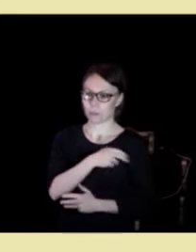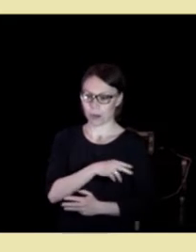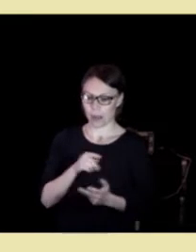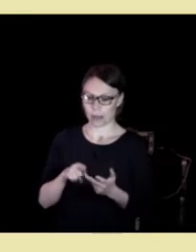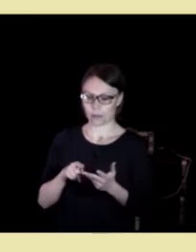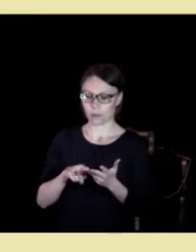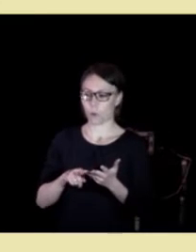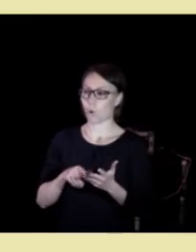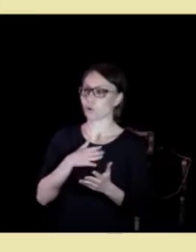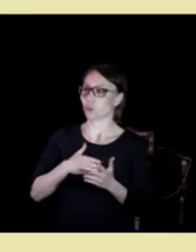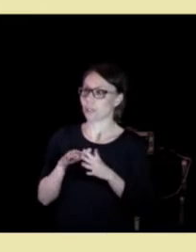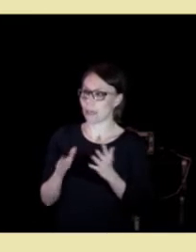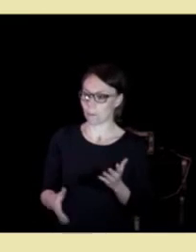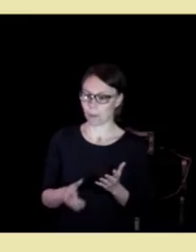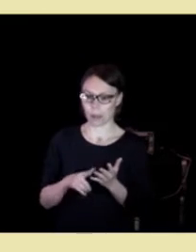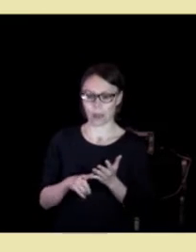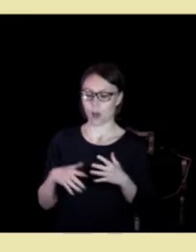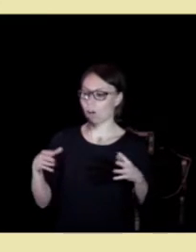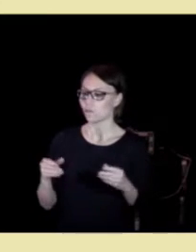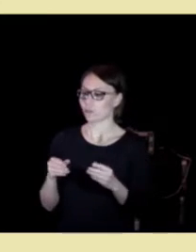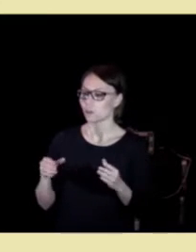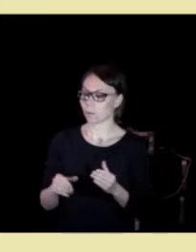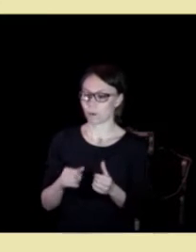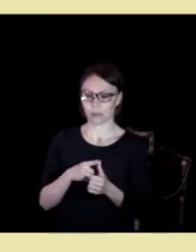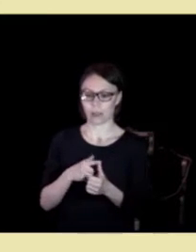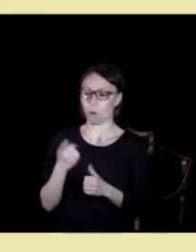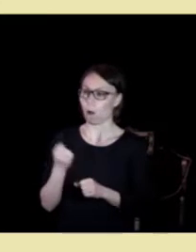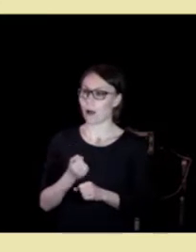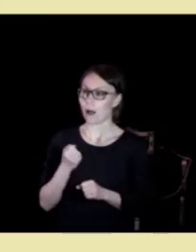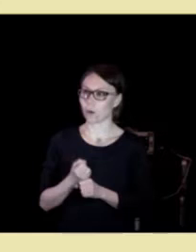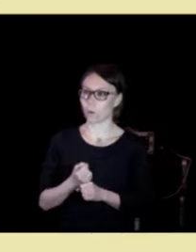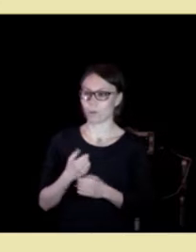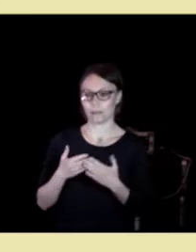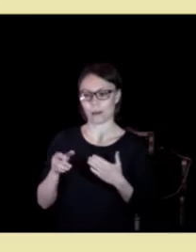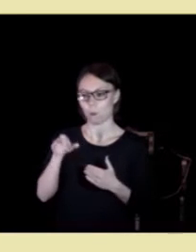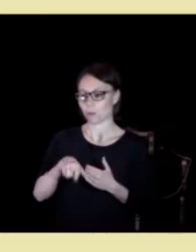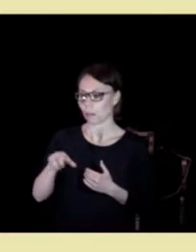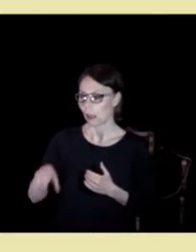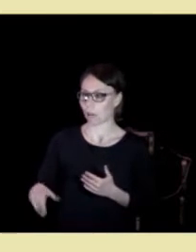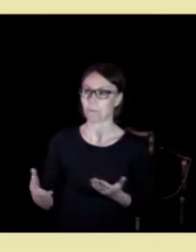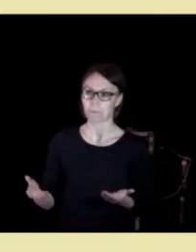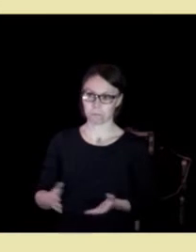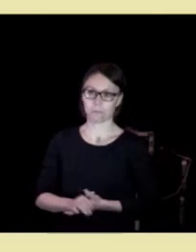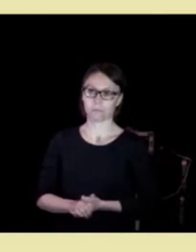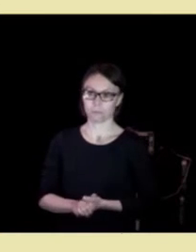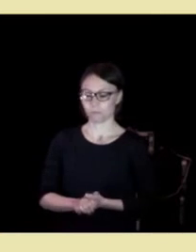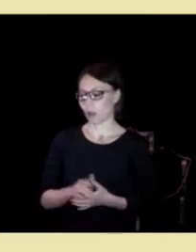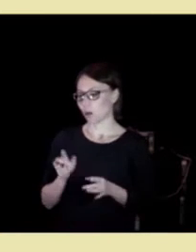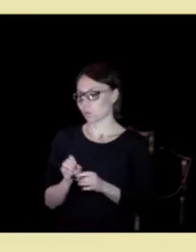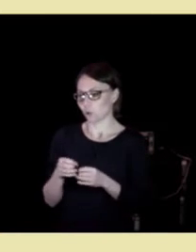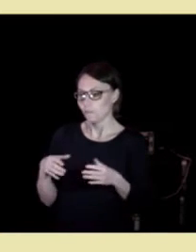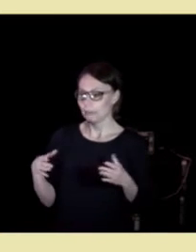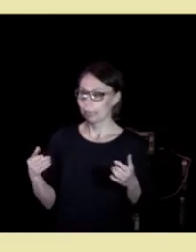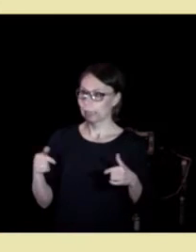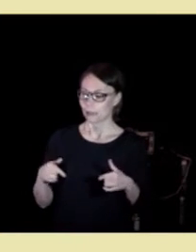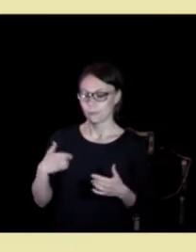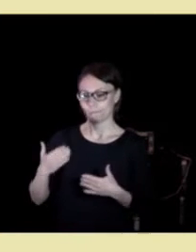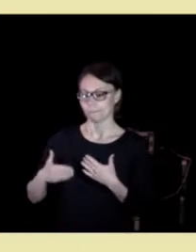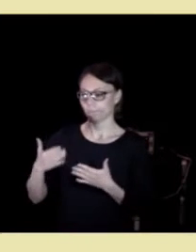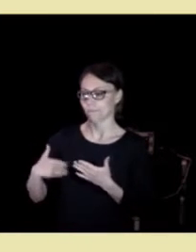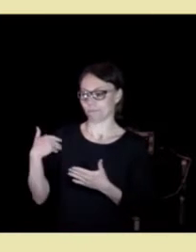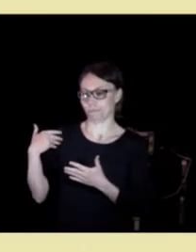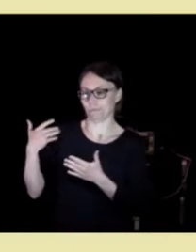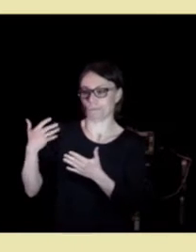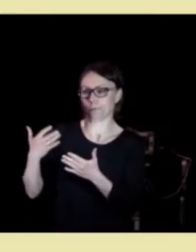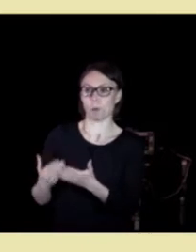sykehjemmene. Det gjelder fysioterapeutene og det gjelder ergoterapeutene. Denne utviklingen har faktisk fortsatt helt